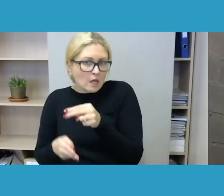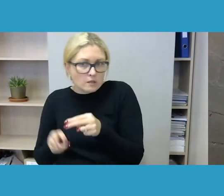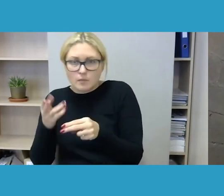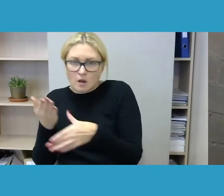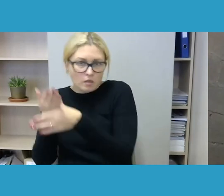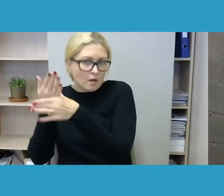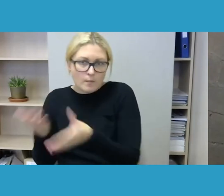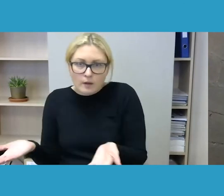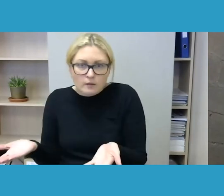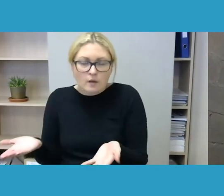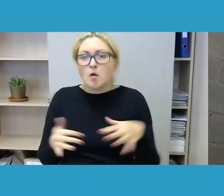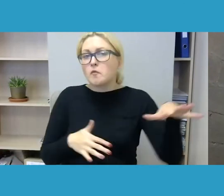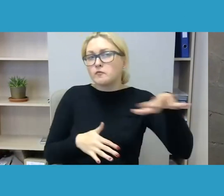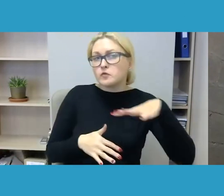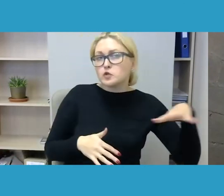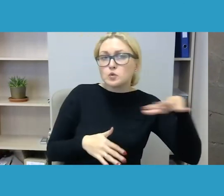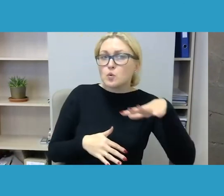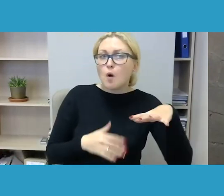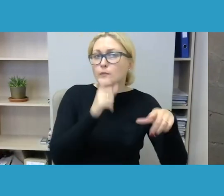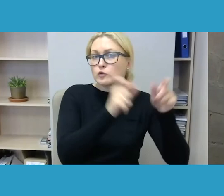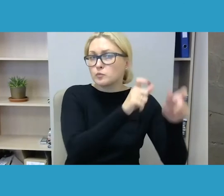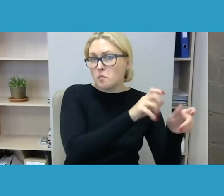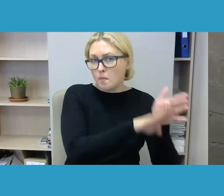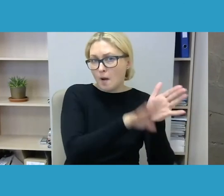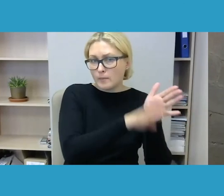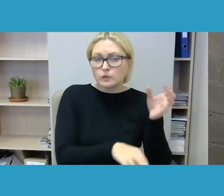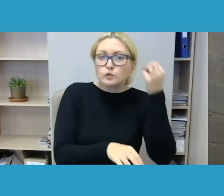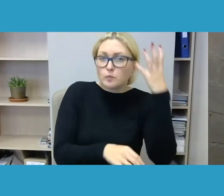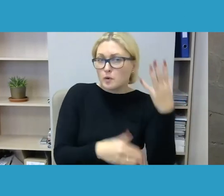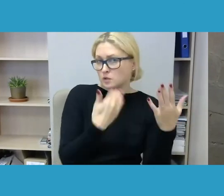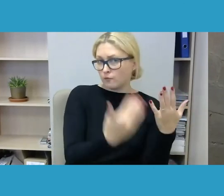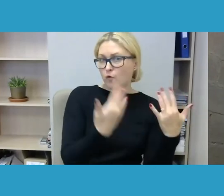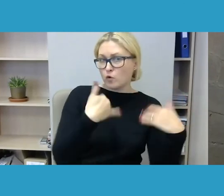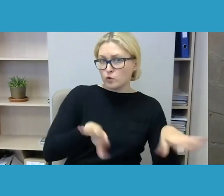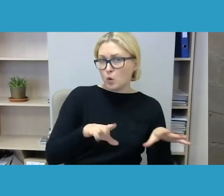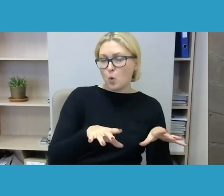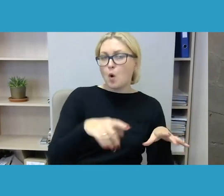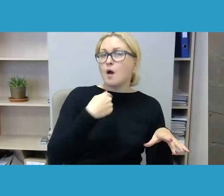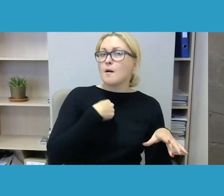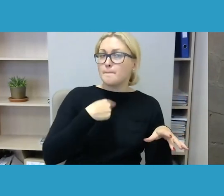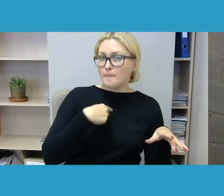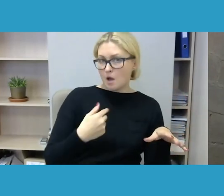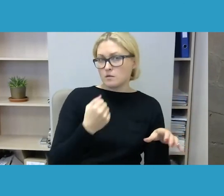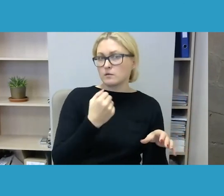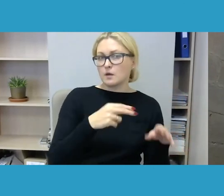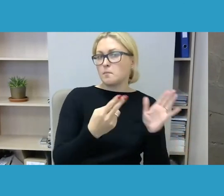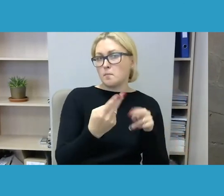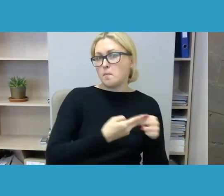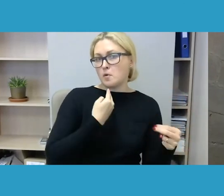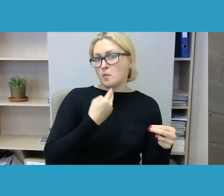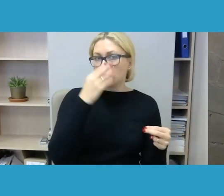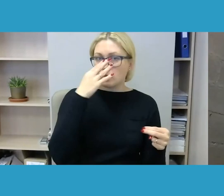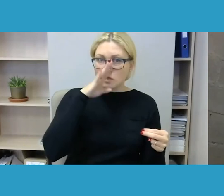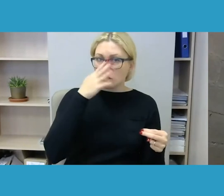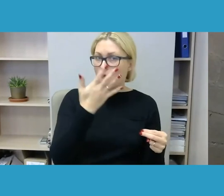Tai kaip visuomenė, jūs atpažinti ir vėlgi nepykantos kalba ir žodžio laisvė. Kokia čia taryba? Aš suprantu, kad